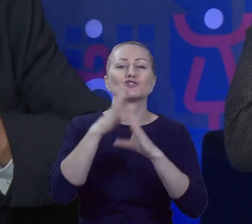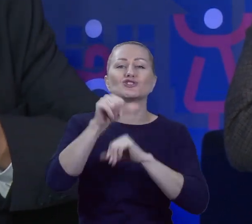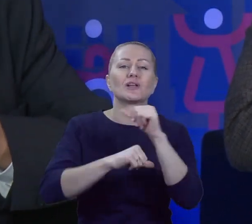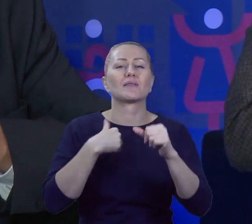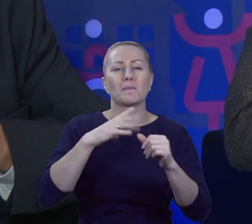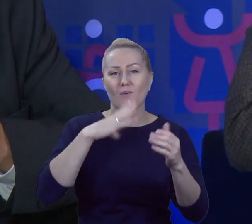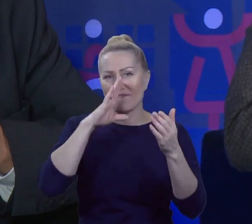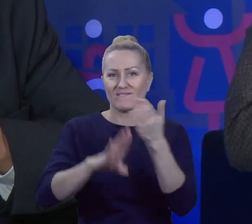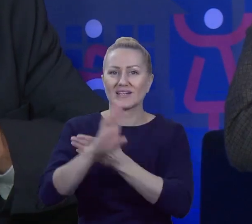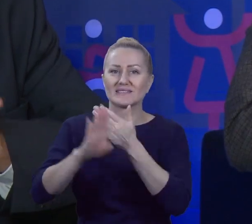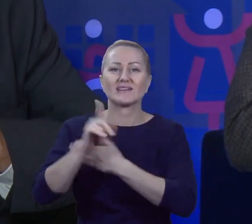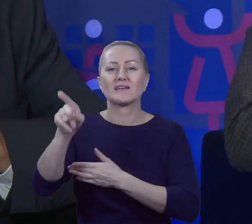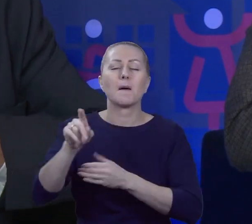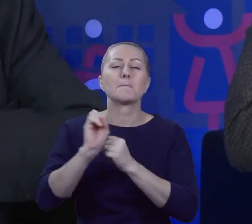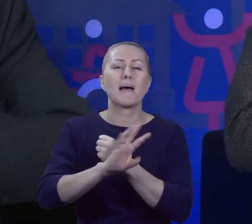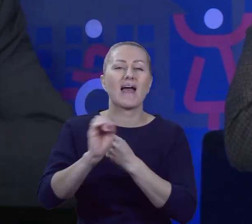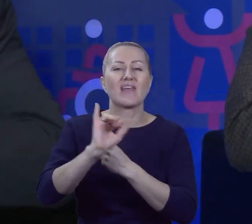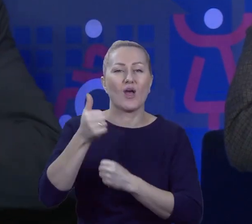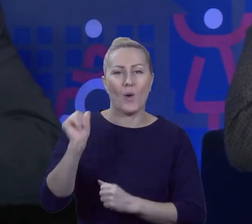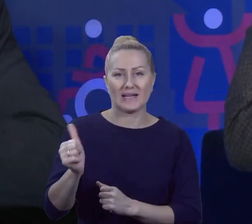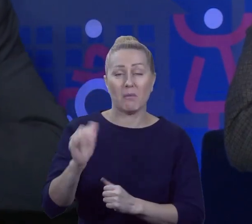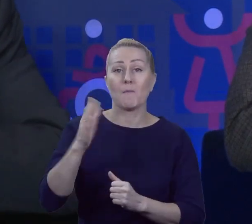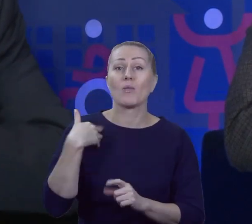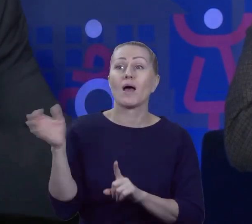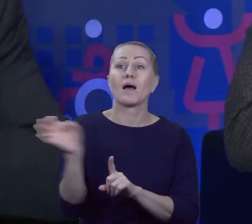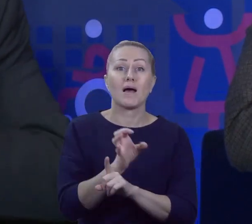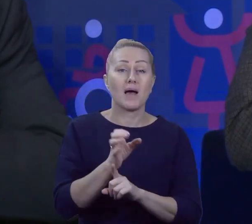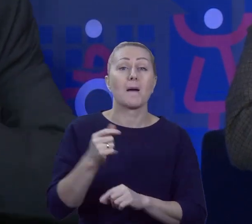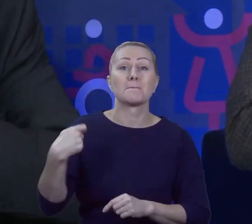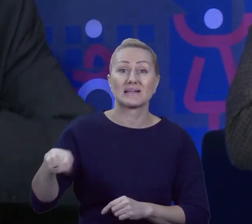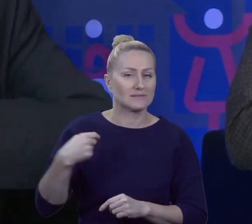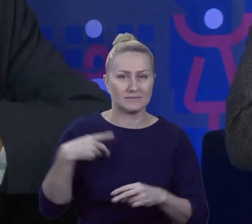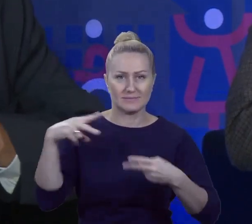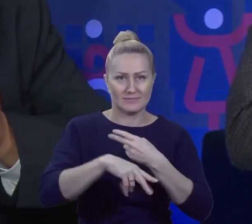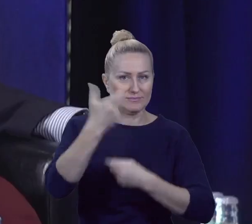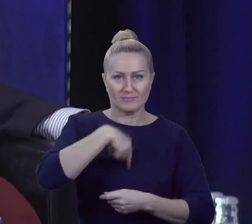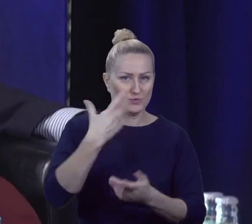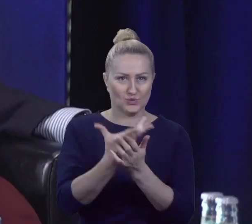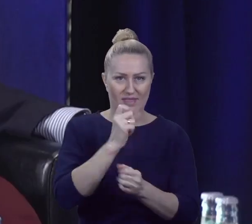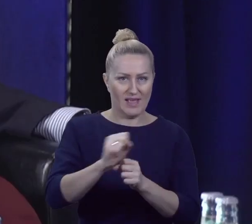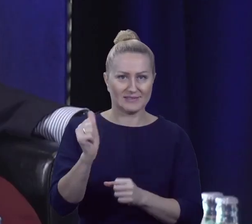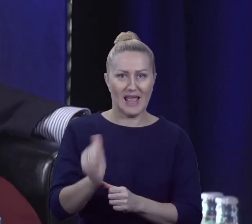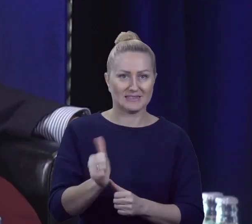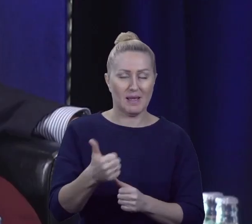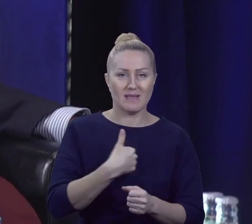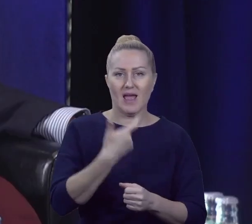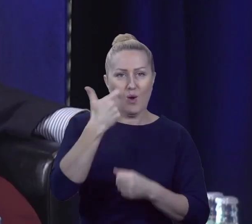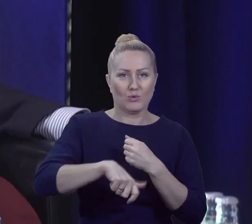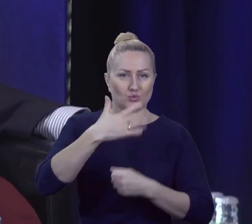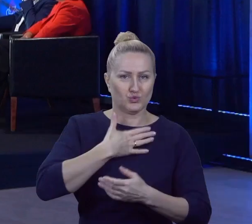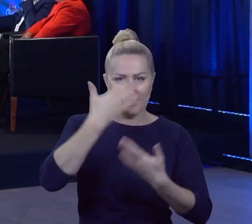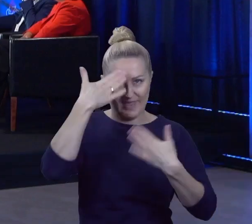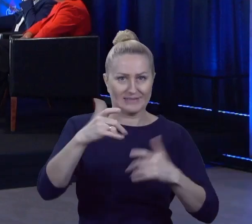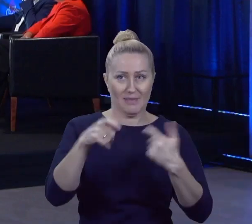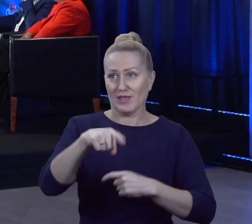mediach jako ekspert. Jak zostałem prezydentem, przestałem być ekspertem. Na niczym już się nie znam zupełnie. I można